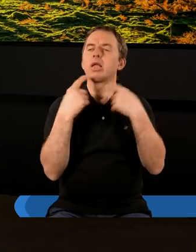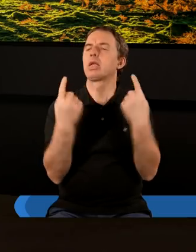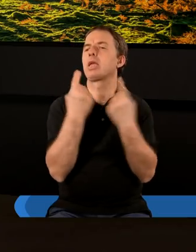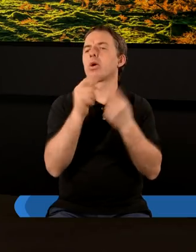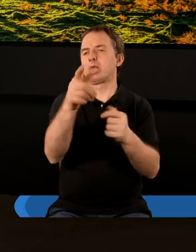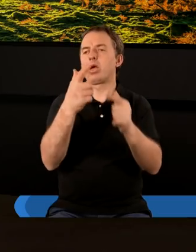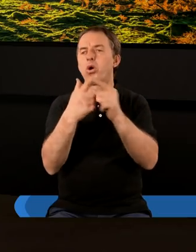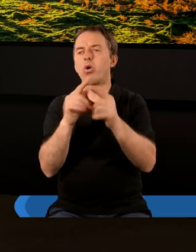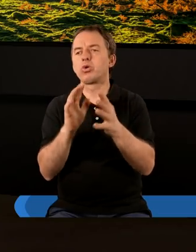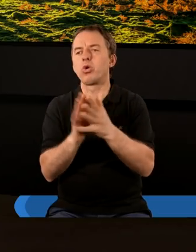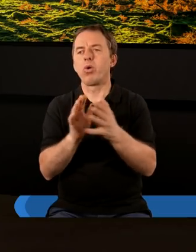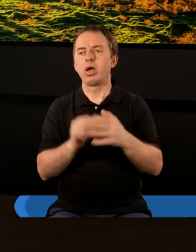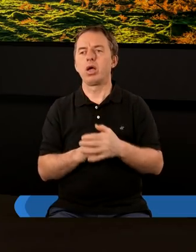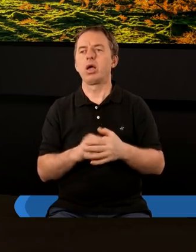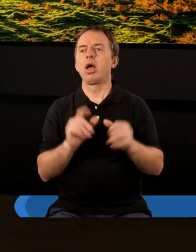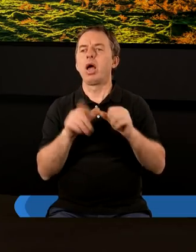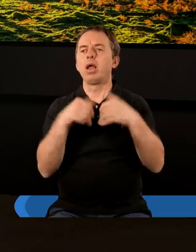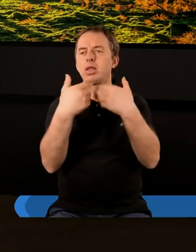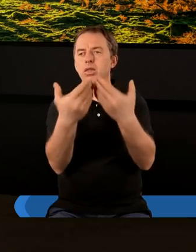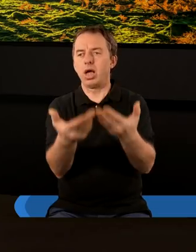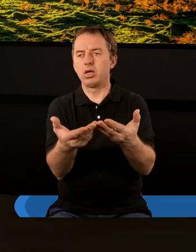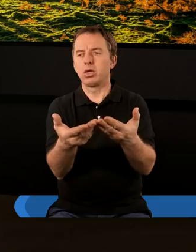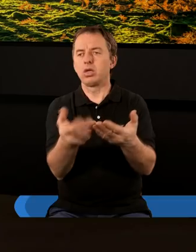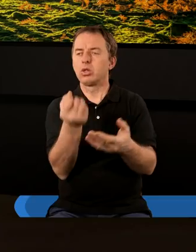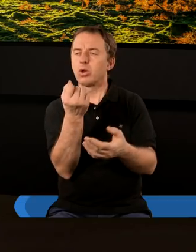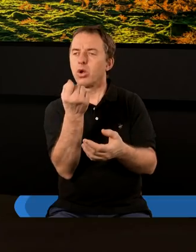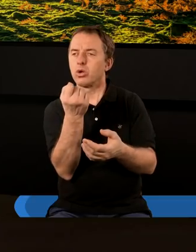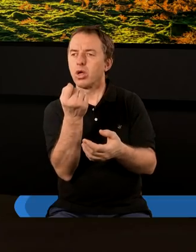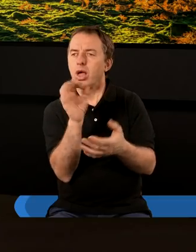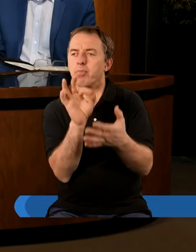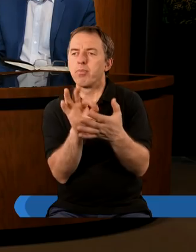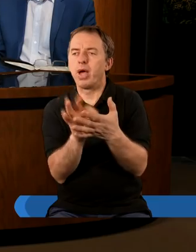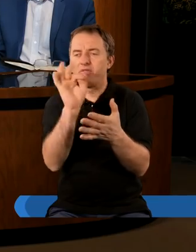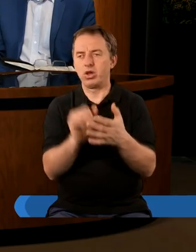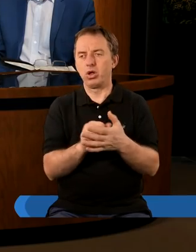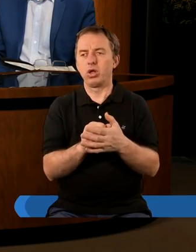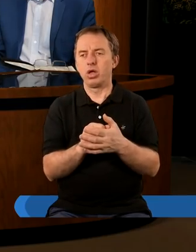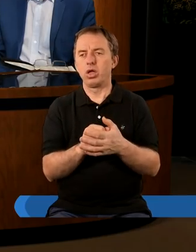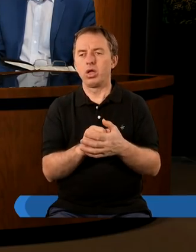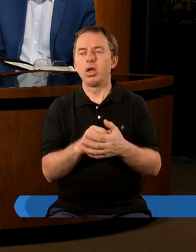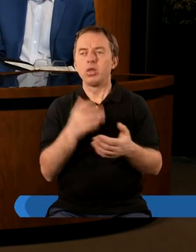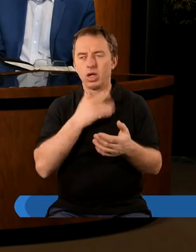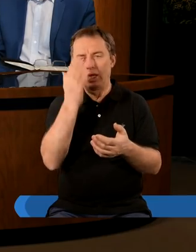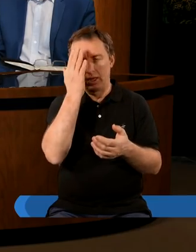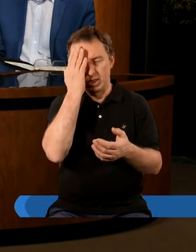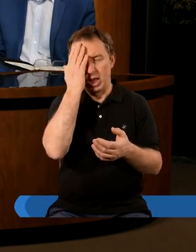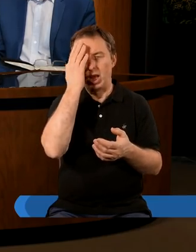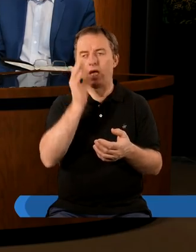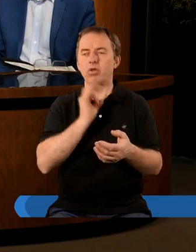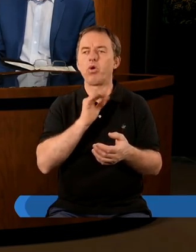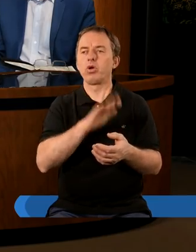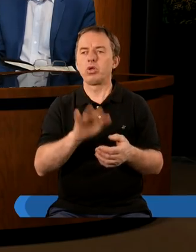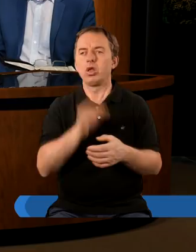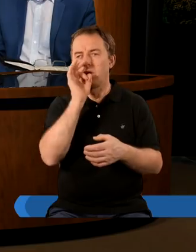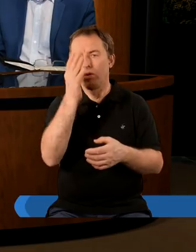sytuacji tego Kościoła, ale daje mnie też taką pewność, że Bóg bardzo dobrze zna swoje dzieci,